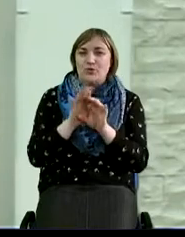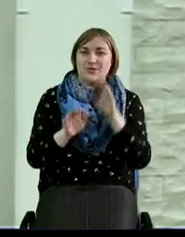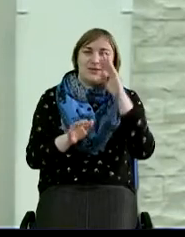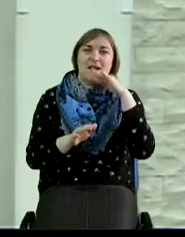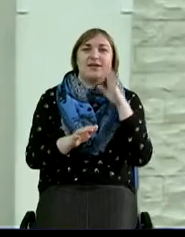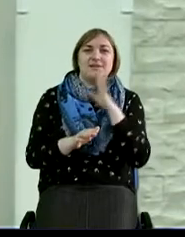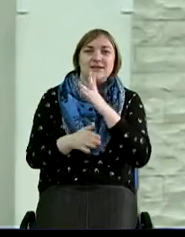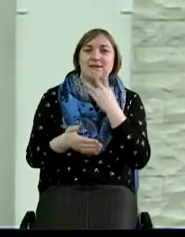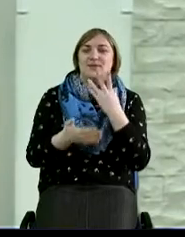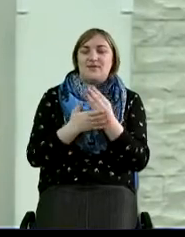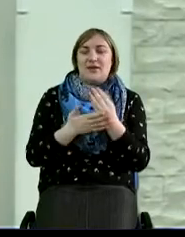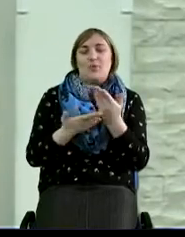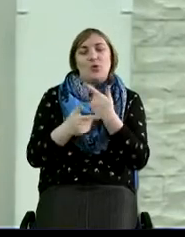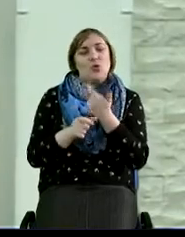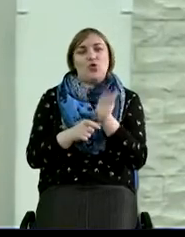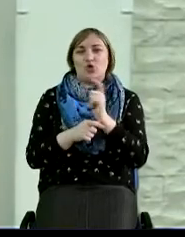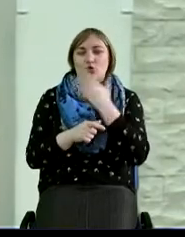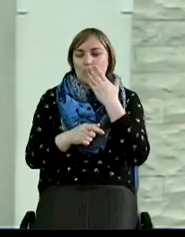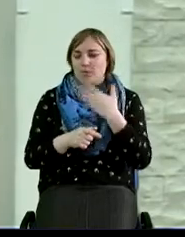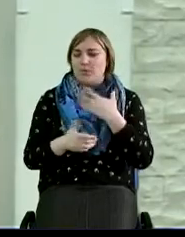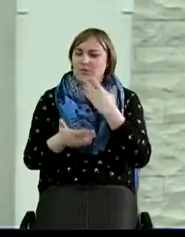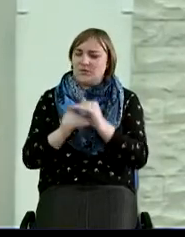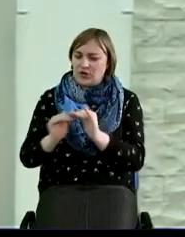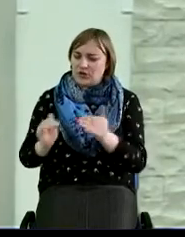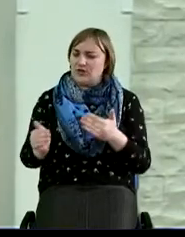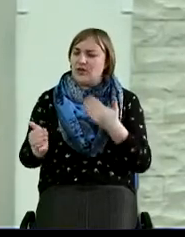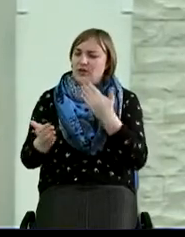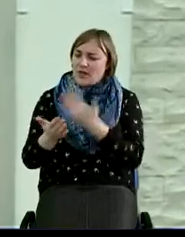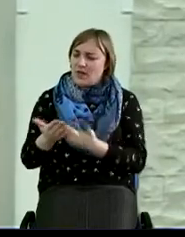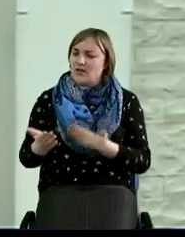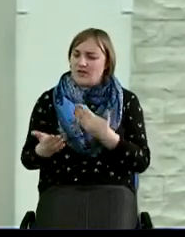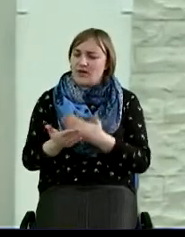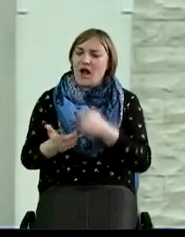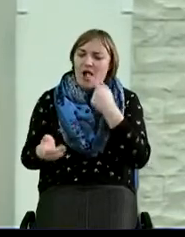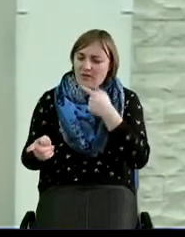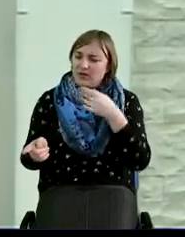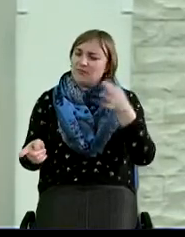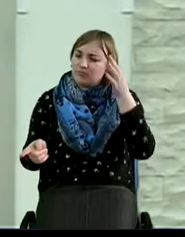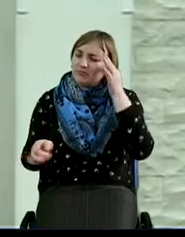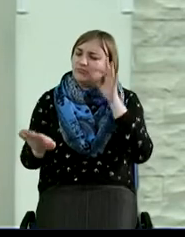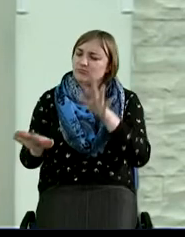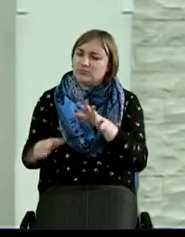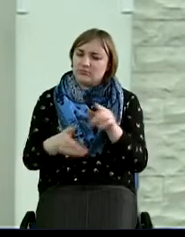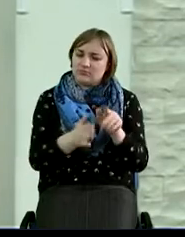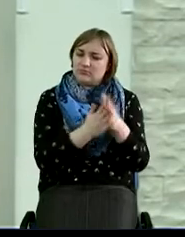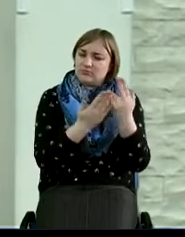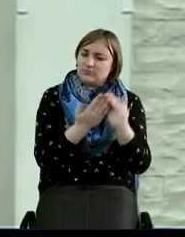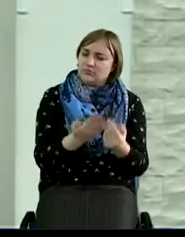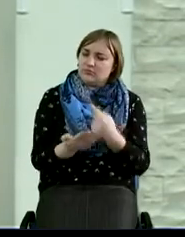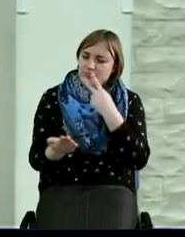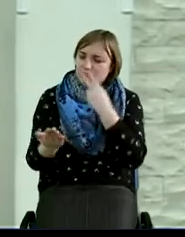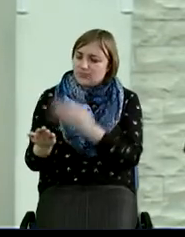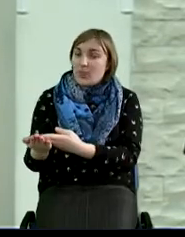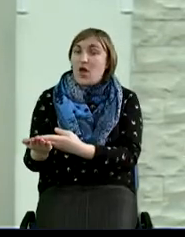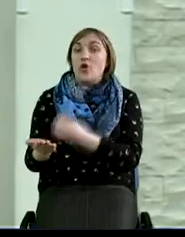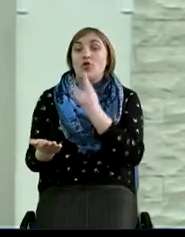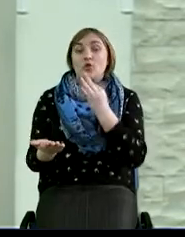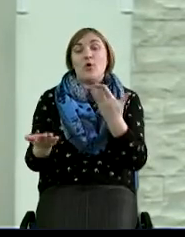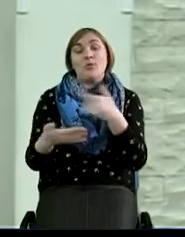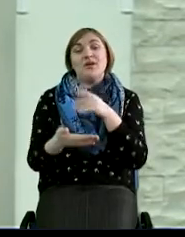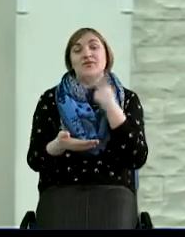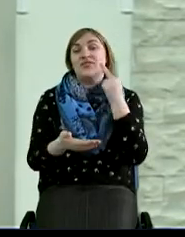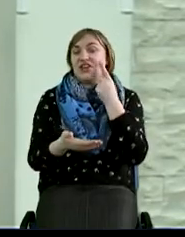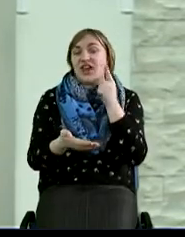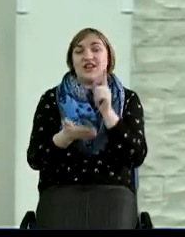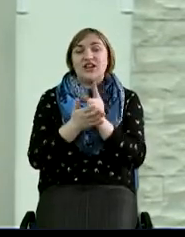Вот, и очень любим мы так своих детей наставлять, говорить им, вспоминать это место с Писания, но всегда мы должны помнить это